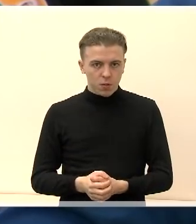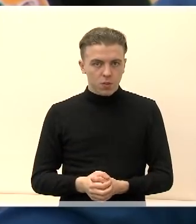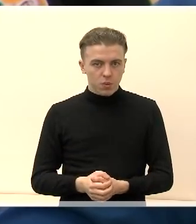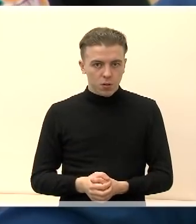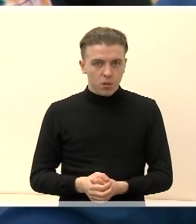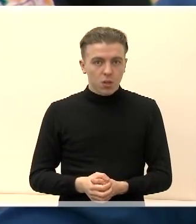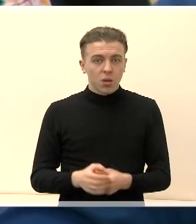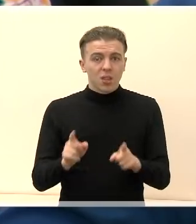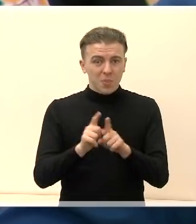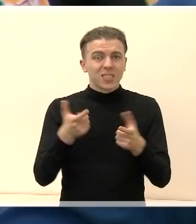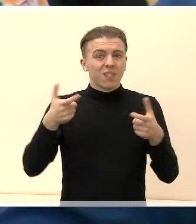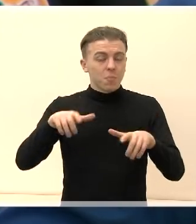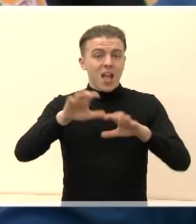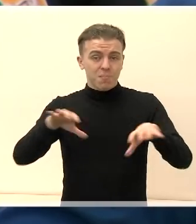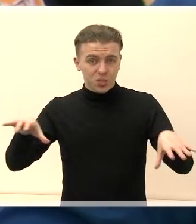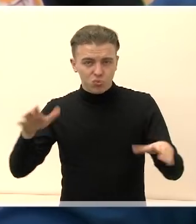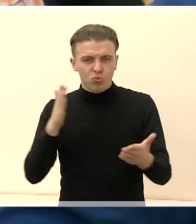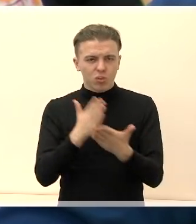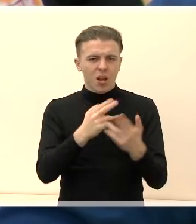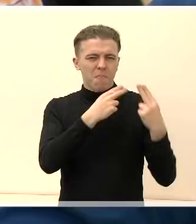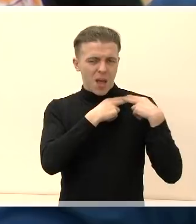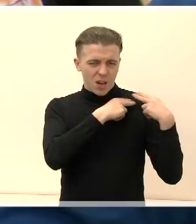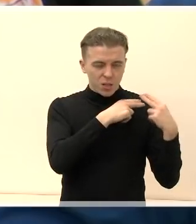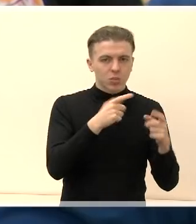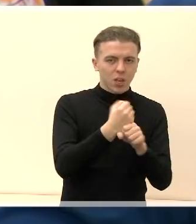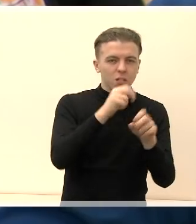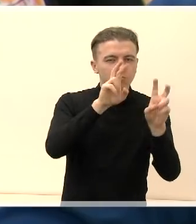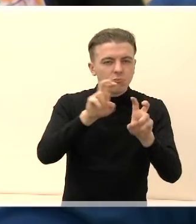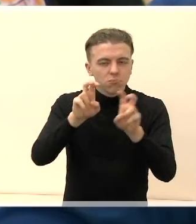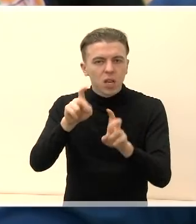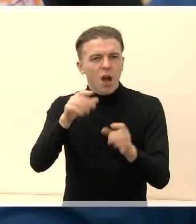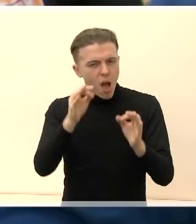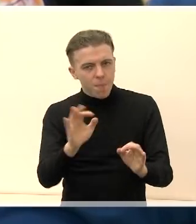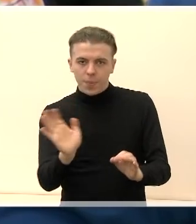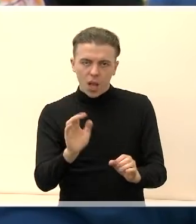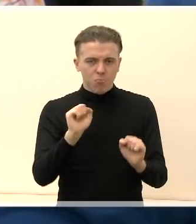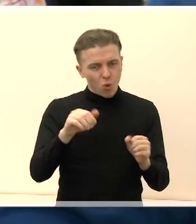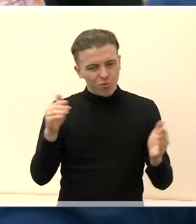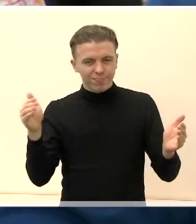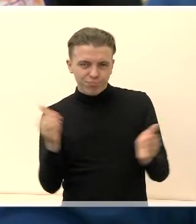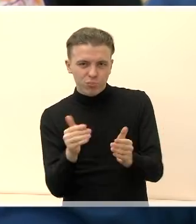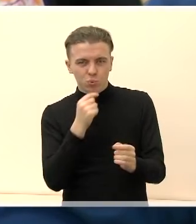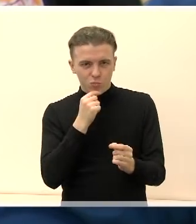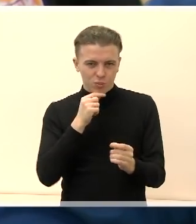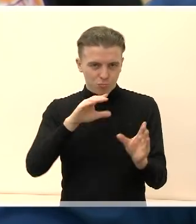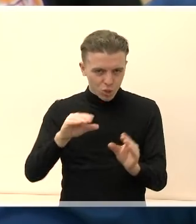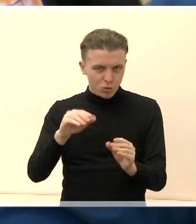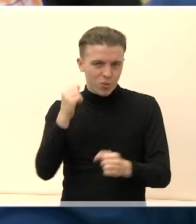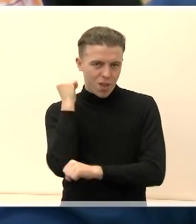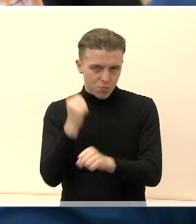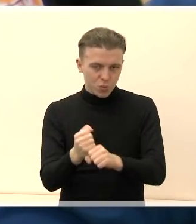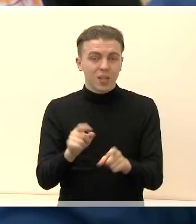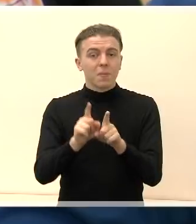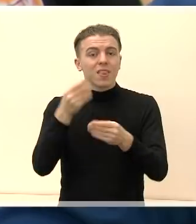minėjau, suvaldybės administracijos nematytų pareigybių, joms priskirtų funkcijų auditas. Manau, galima būtų optimizuoti smulko sudutinio verslo